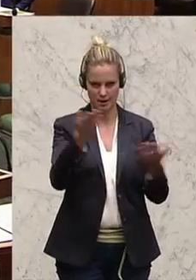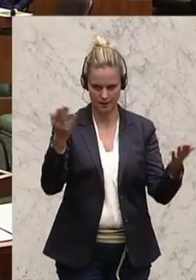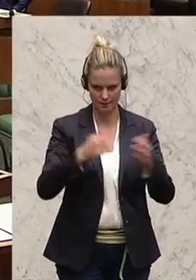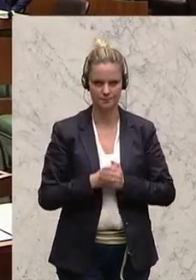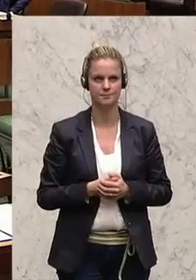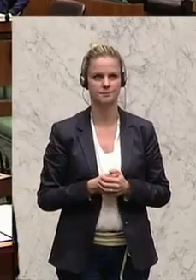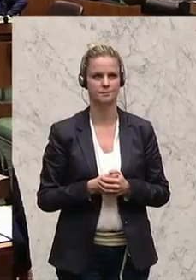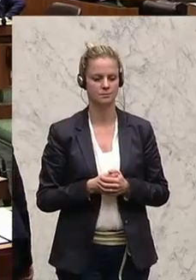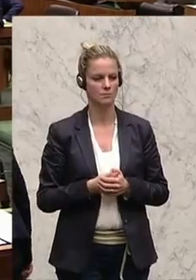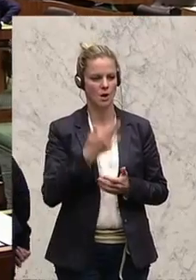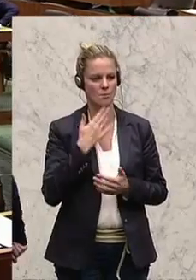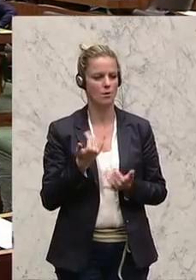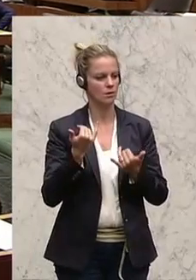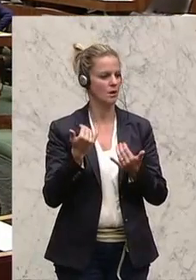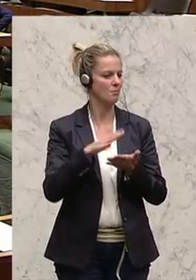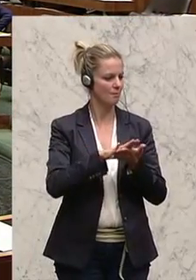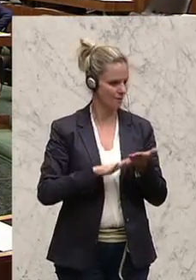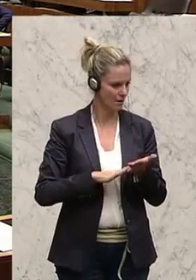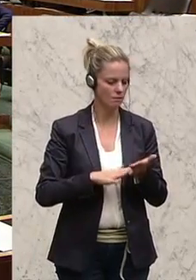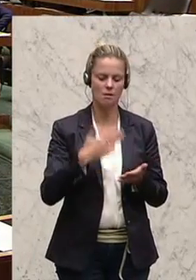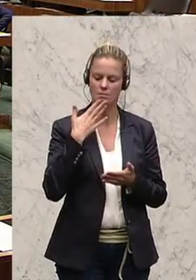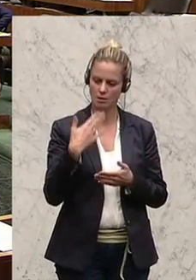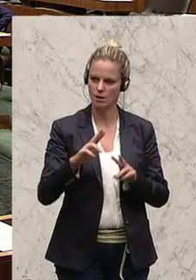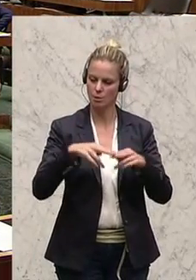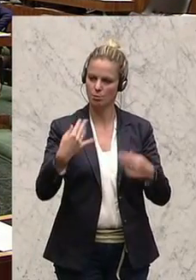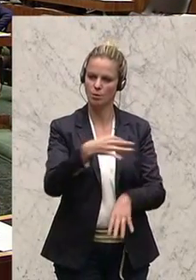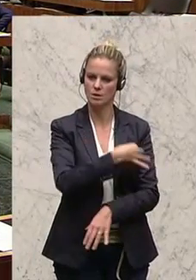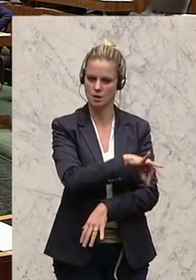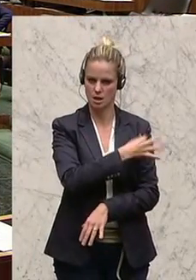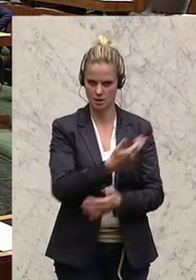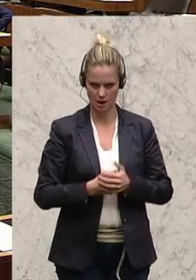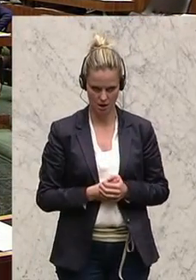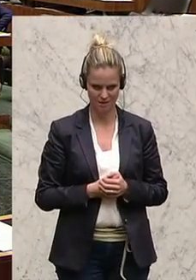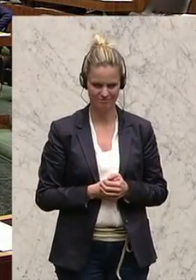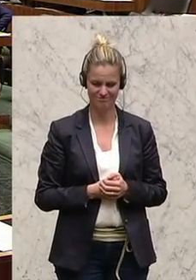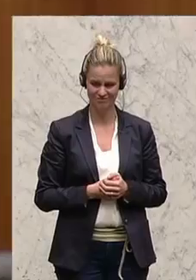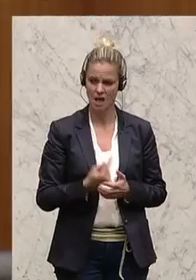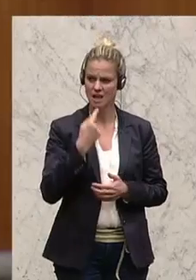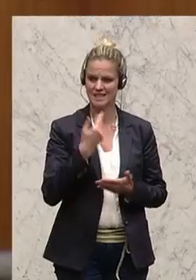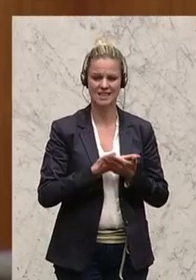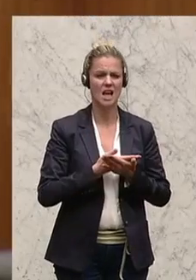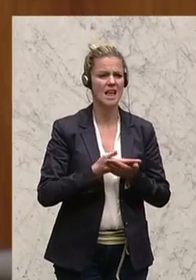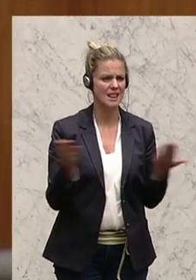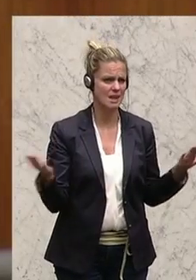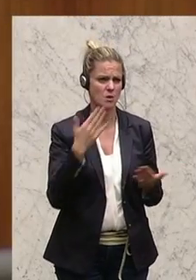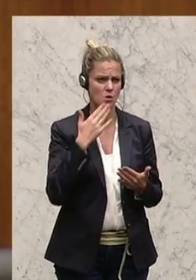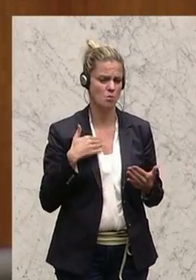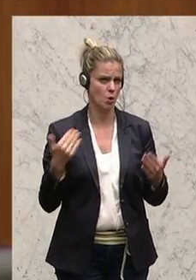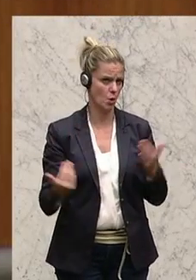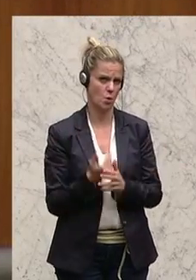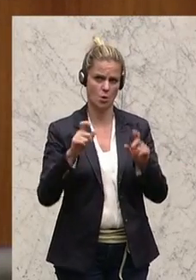ich möchte beginnen mit einem Dank an den Bundeskanzler. Er hat gesagt, niemand will neue Schulden.